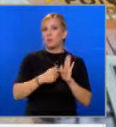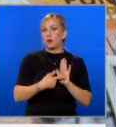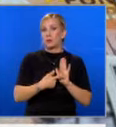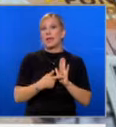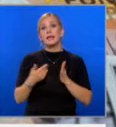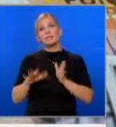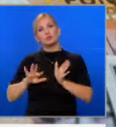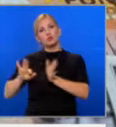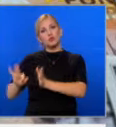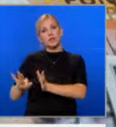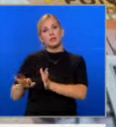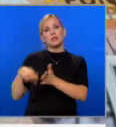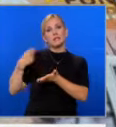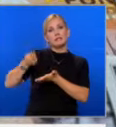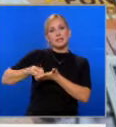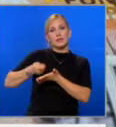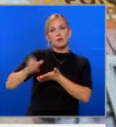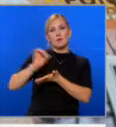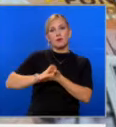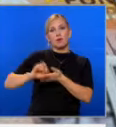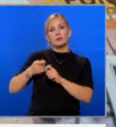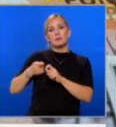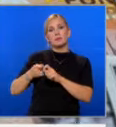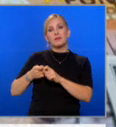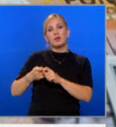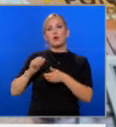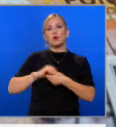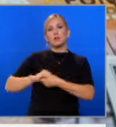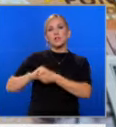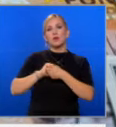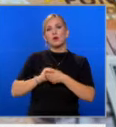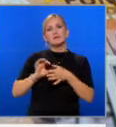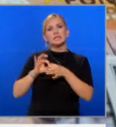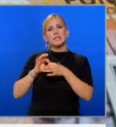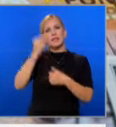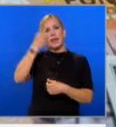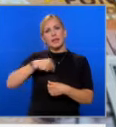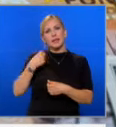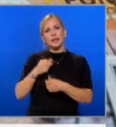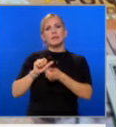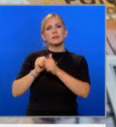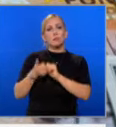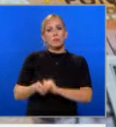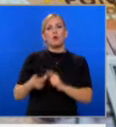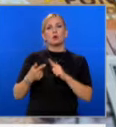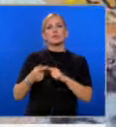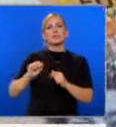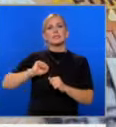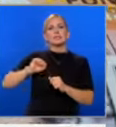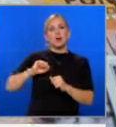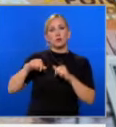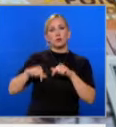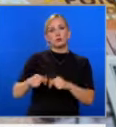финансирани с средства от Европейския съюз, извършени от организации, занимаващи се с религиозна дейност, спортни клубове, застрахователни дружества,